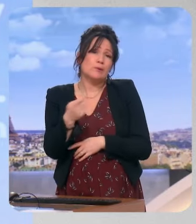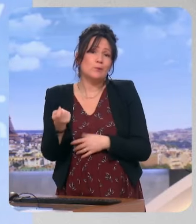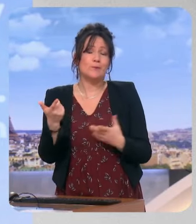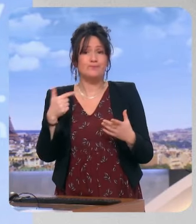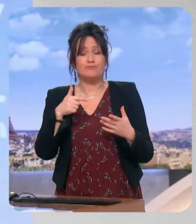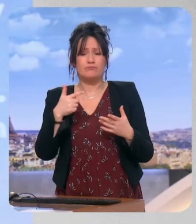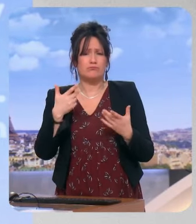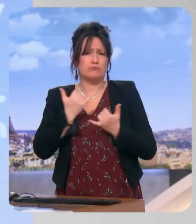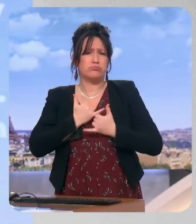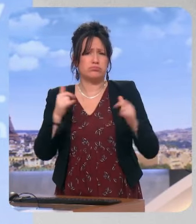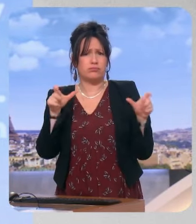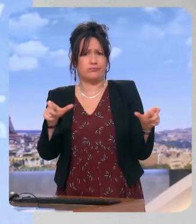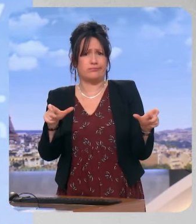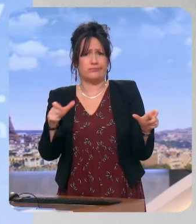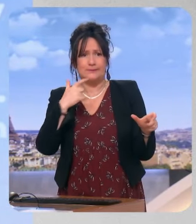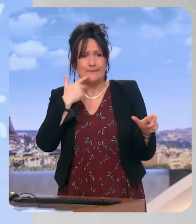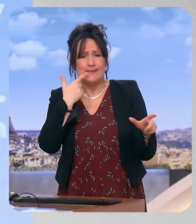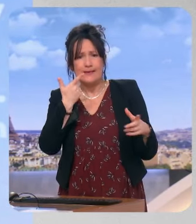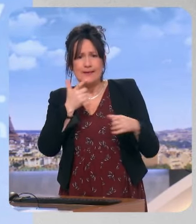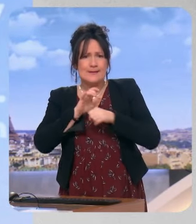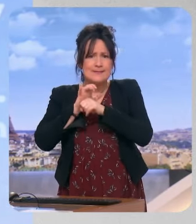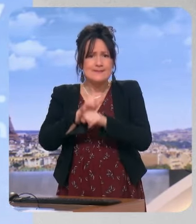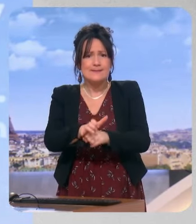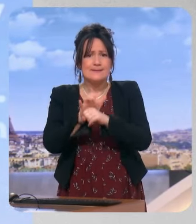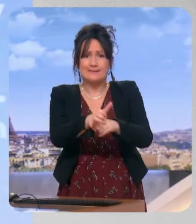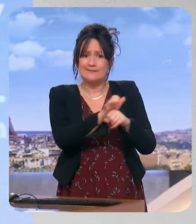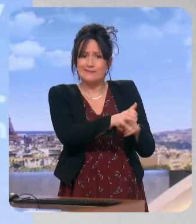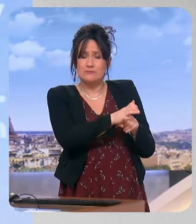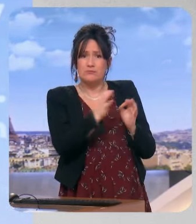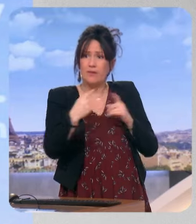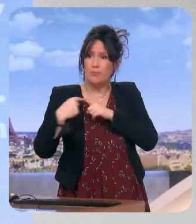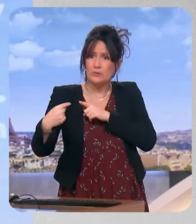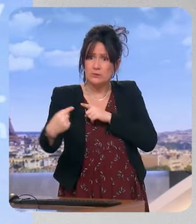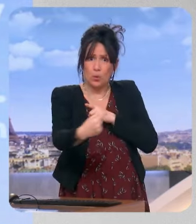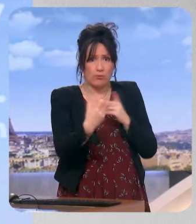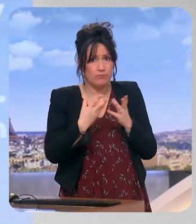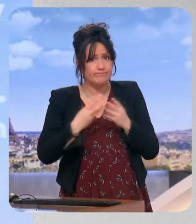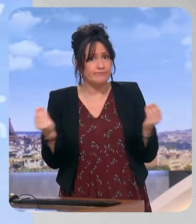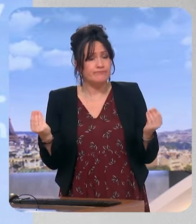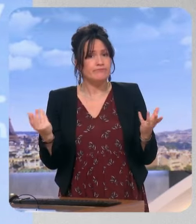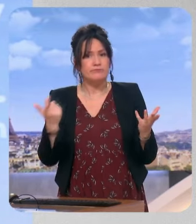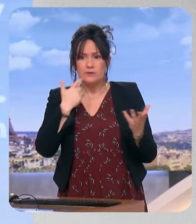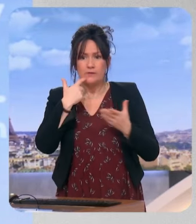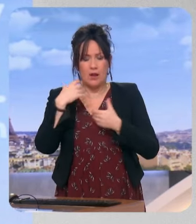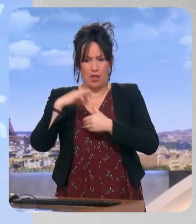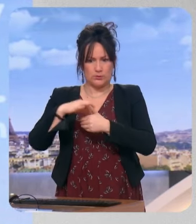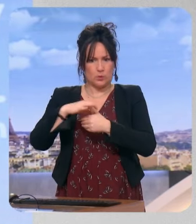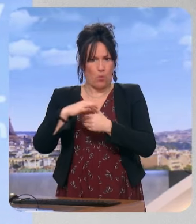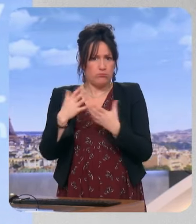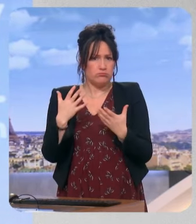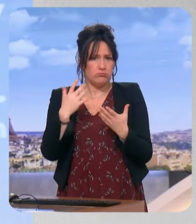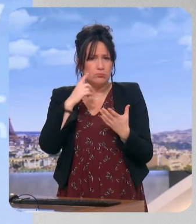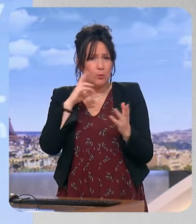sous contrôle avec une répression des adversaires politiques, des opposants politiques avant l'élection qu'on a pu